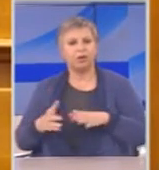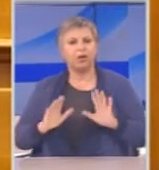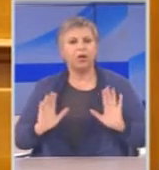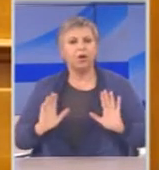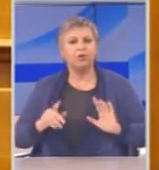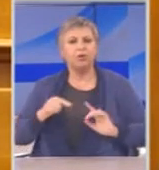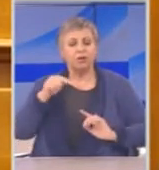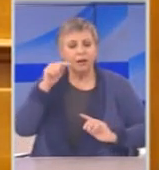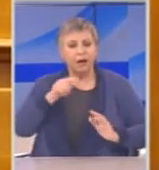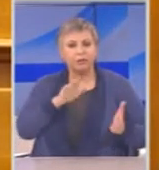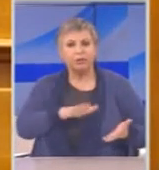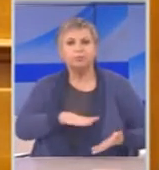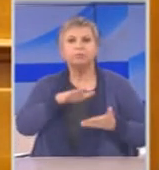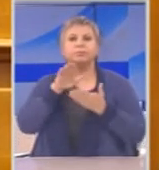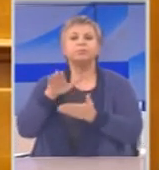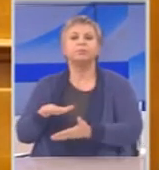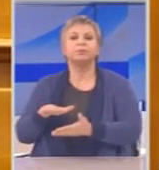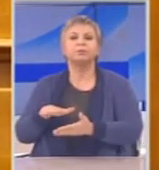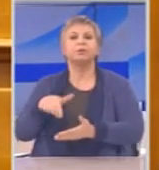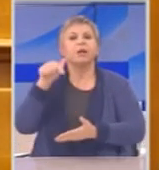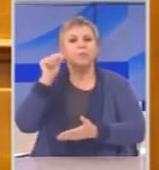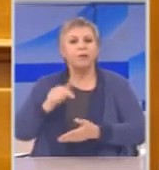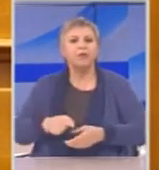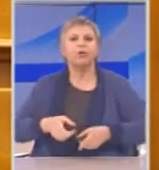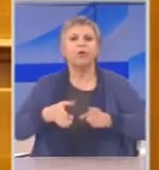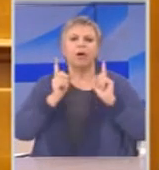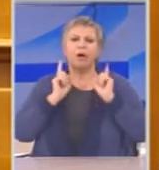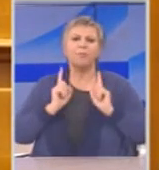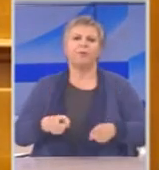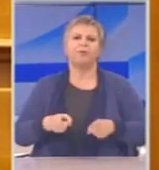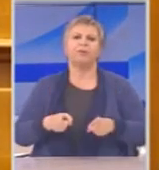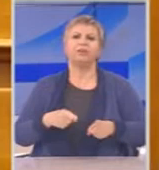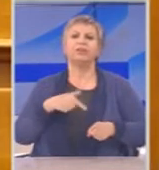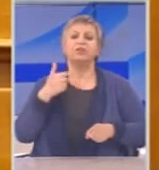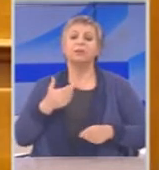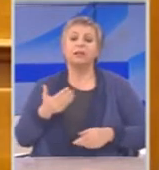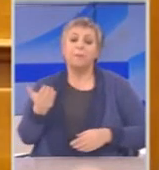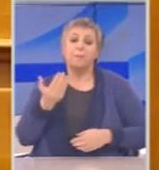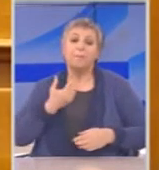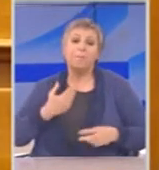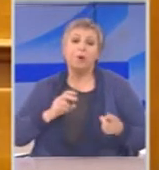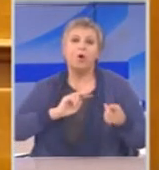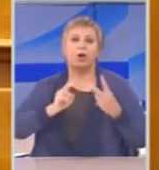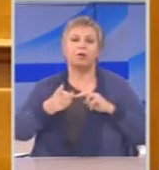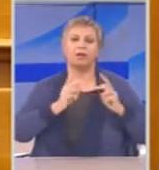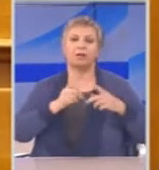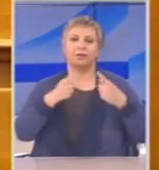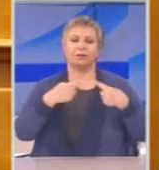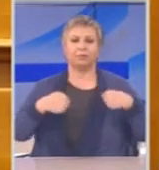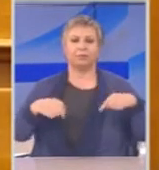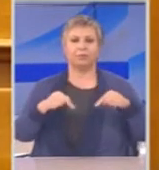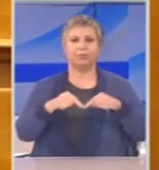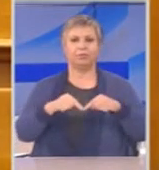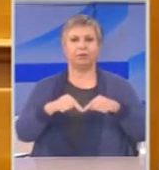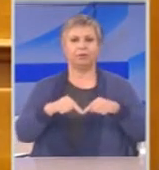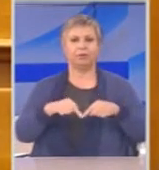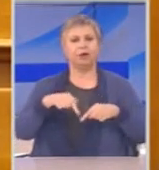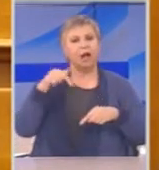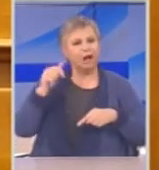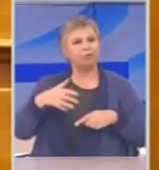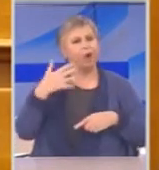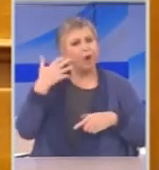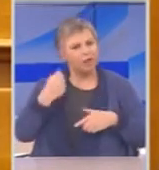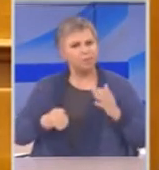προανακριτική επιτροπή και εντός αυτών των δικογραφιών υπάρχουν όλες οι ενδείξεις και στην